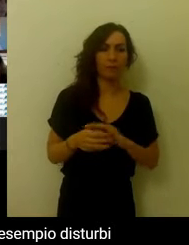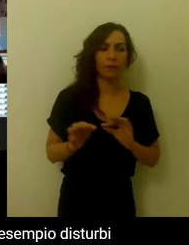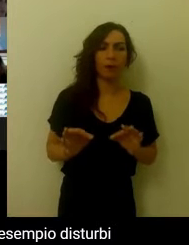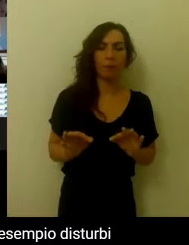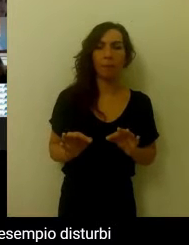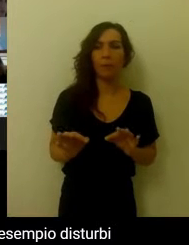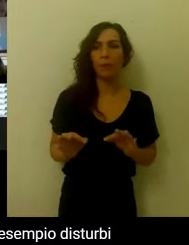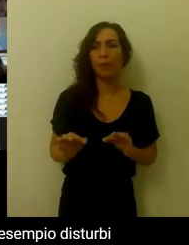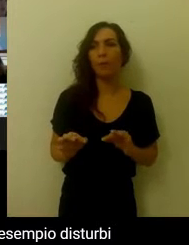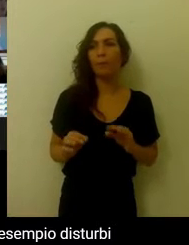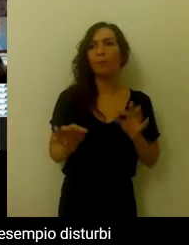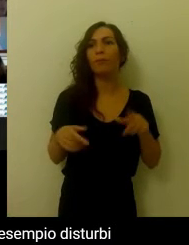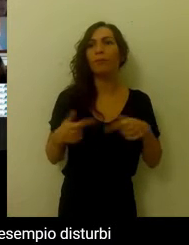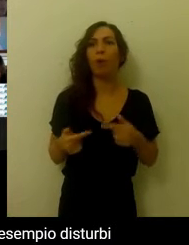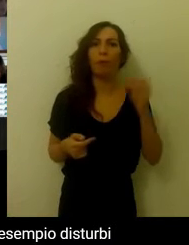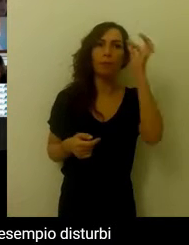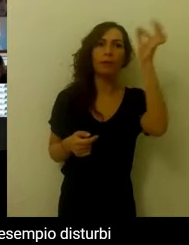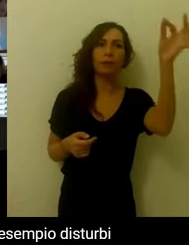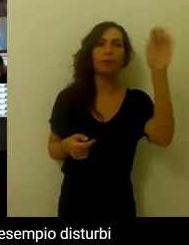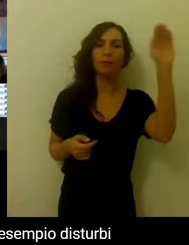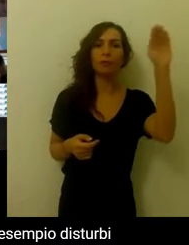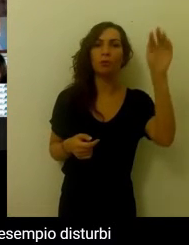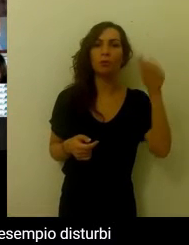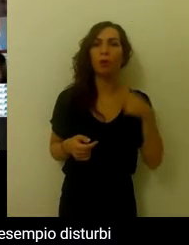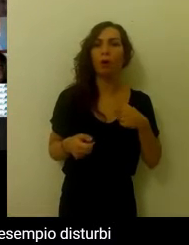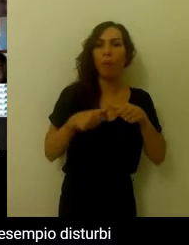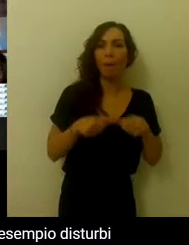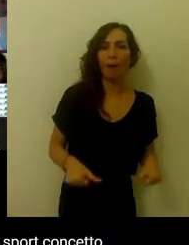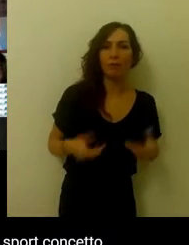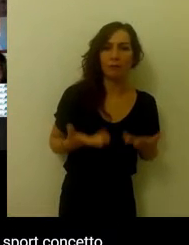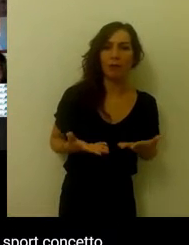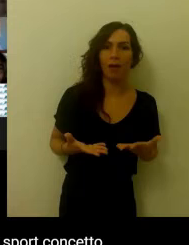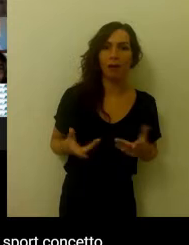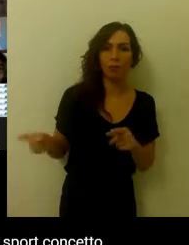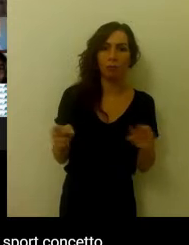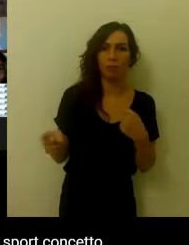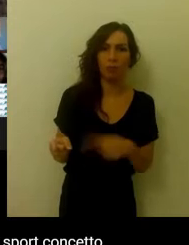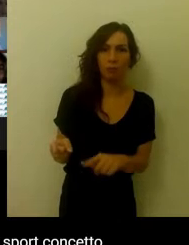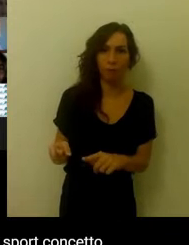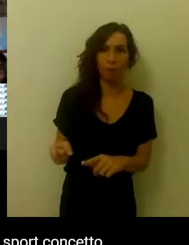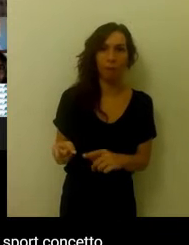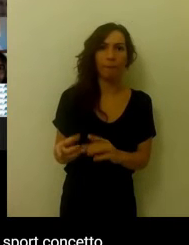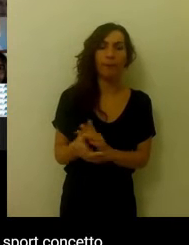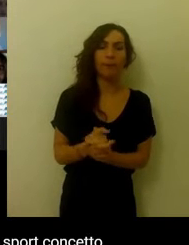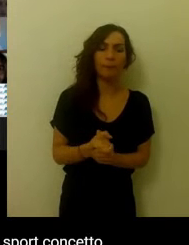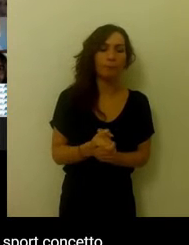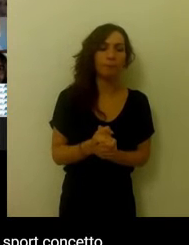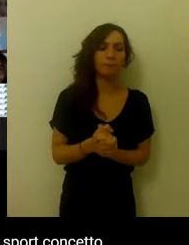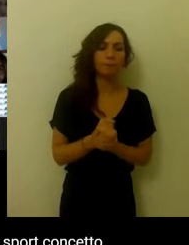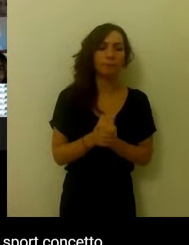per molti problemi futuri. Quindi anche ad esempio i disturbi alimentari molto spesso sono legati a queste